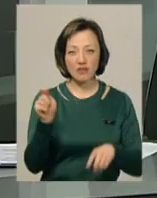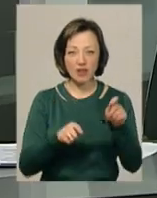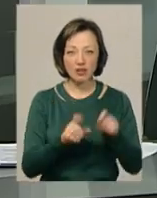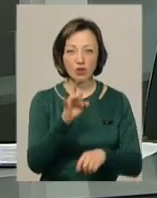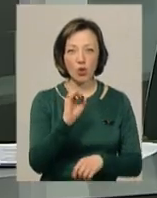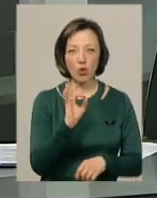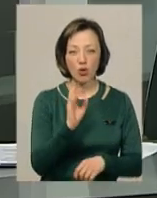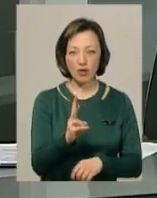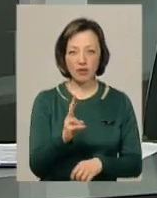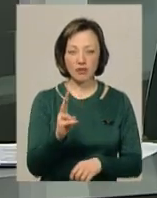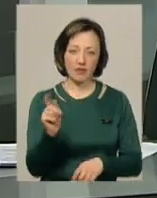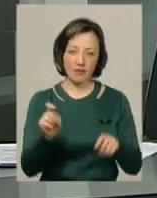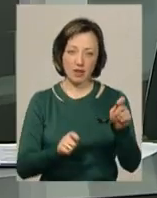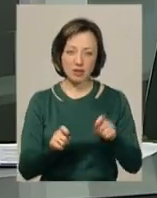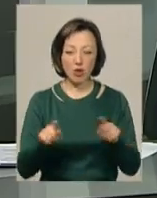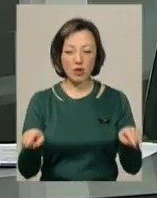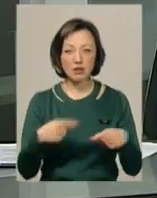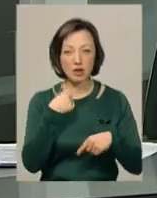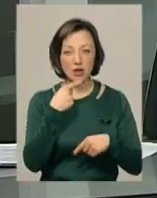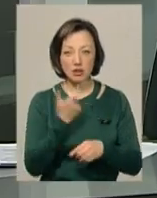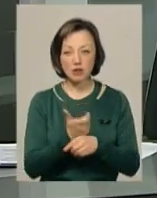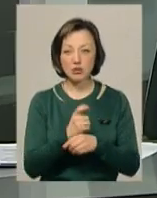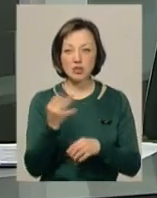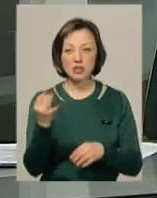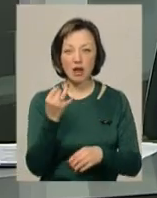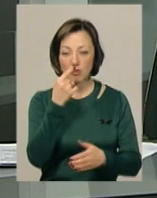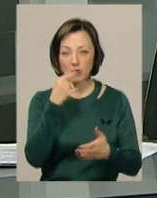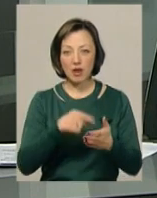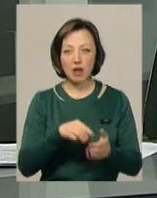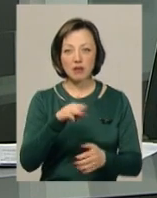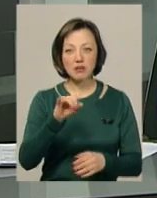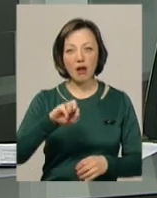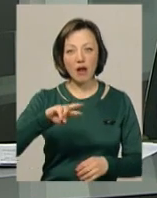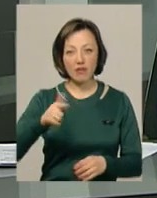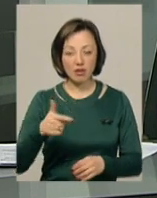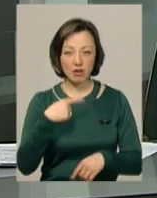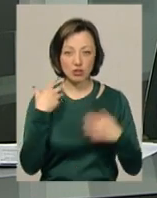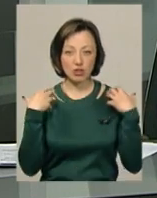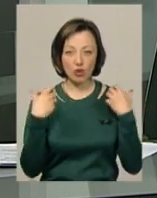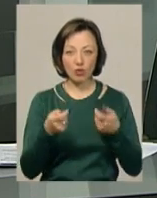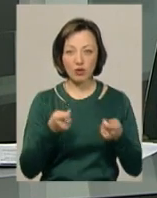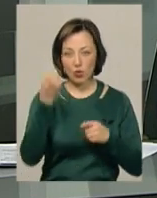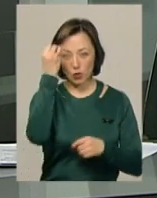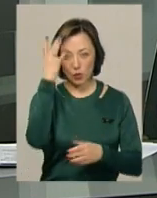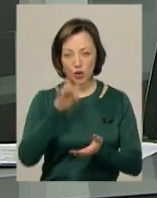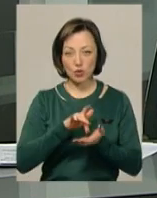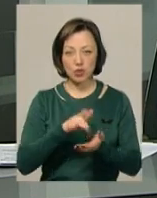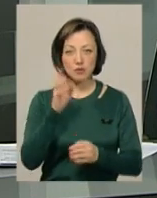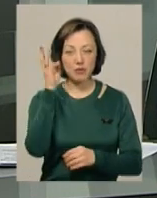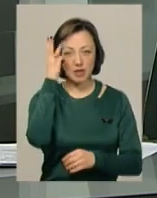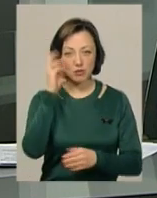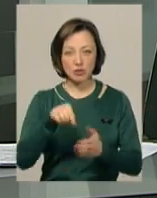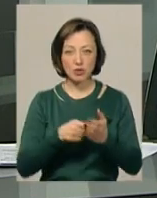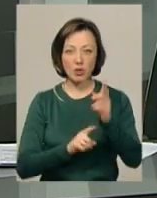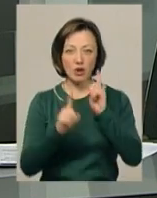-2018». Організатори кажуть, найбільший цікавинок припадає на травень, говорить начальник управління культури та туризму Хмельницької